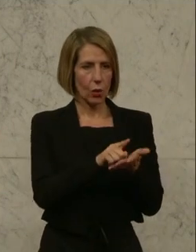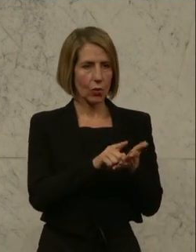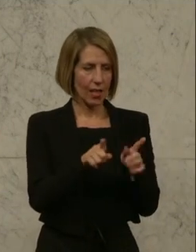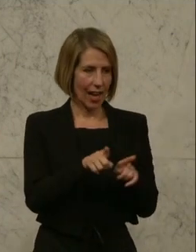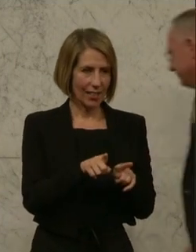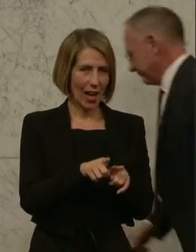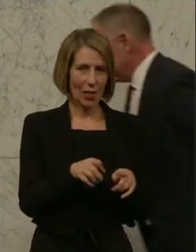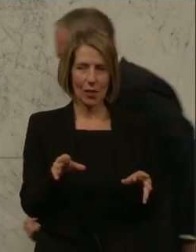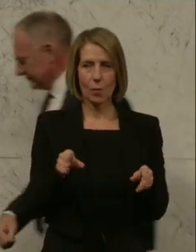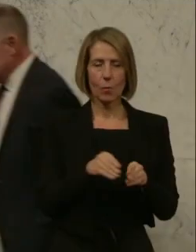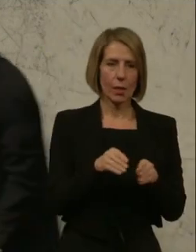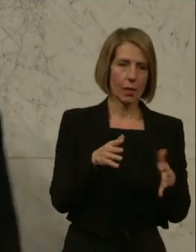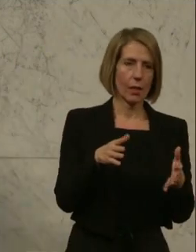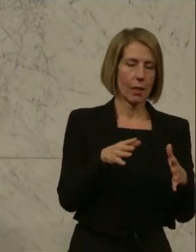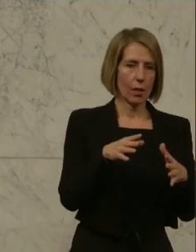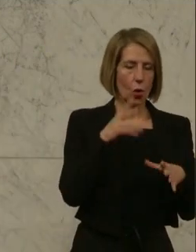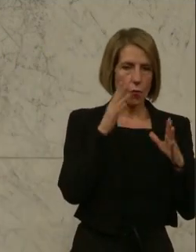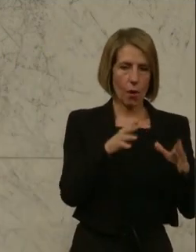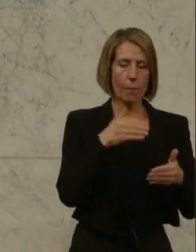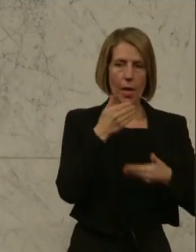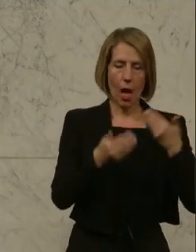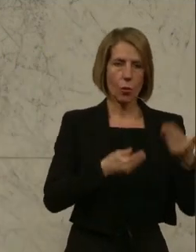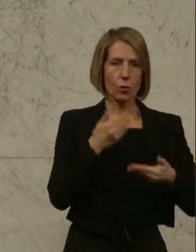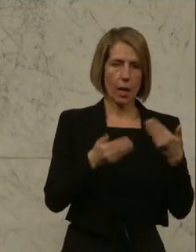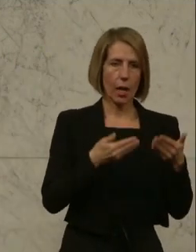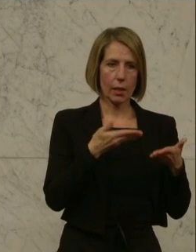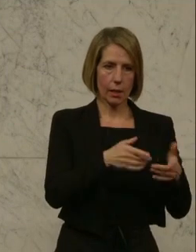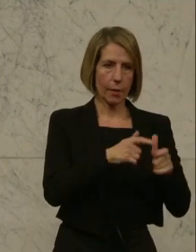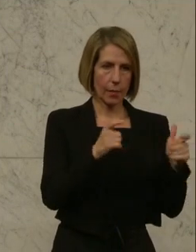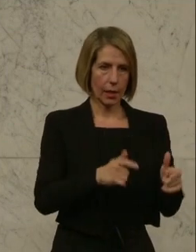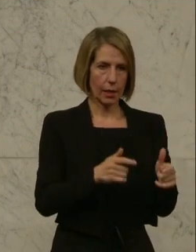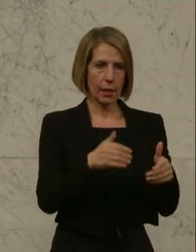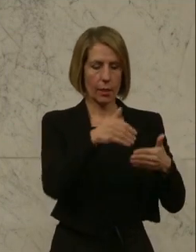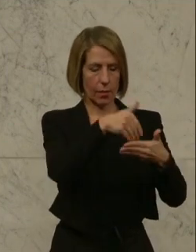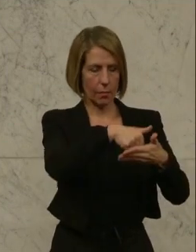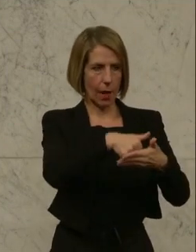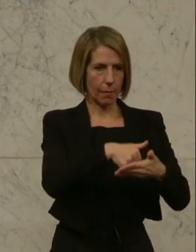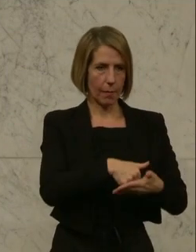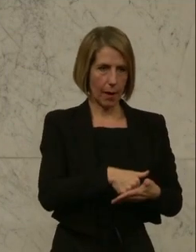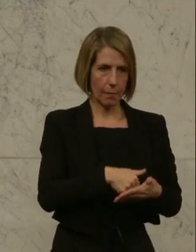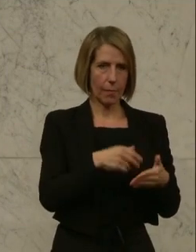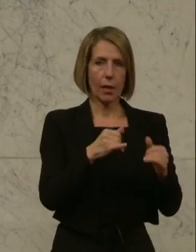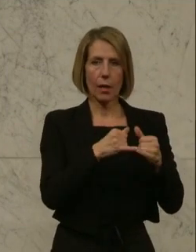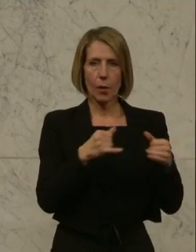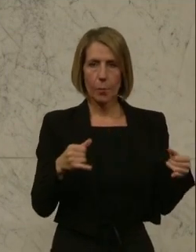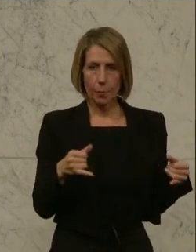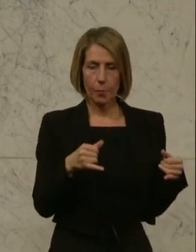der ÖVP ausgehandelt haben. Kernpunkt dabei ist, unsere Kritik an der Briefwahl